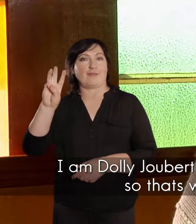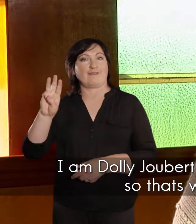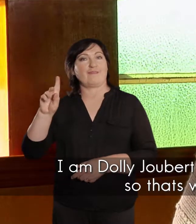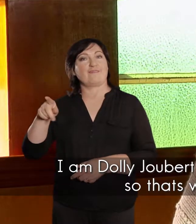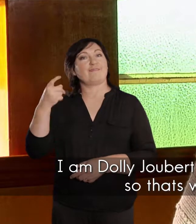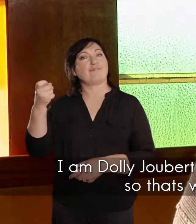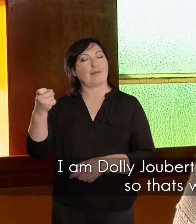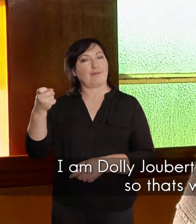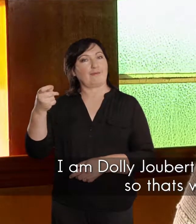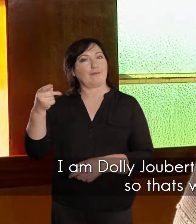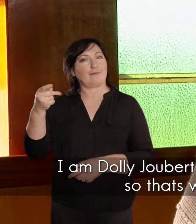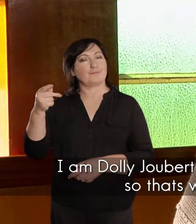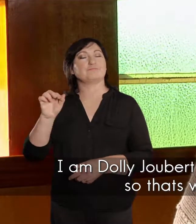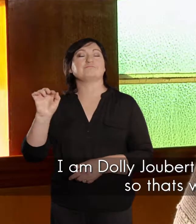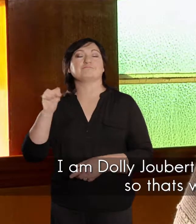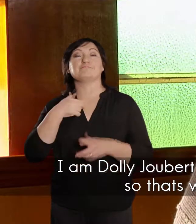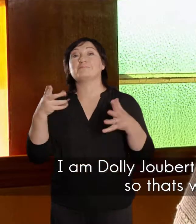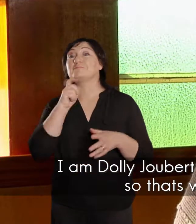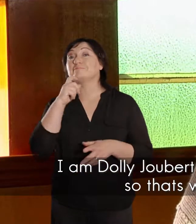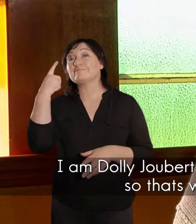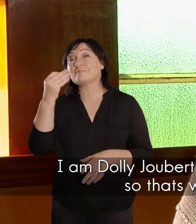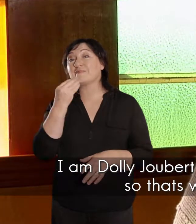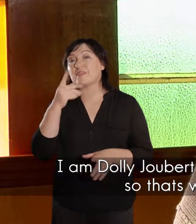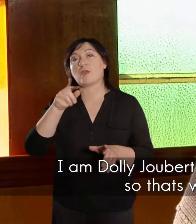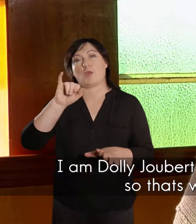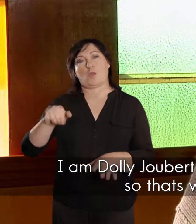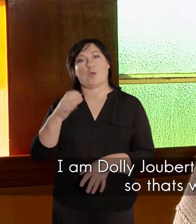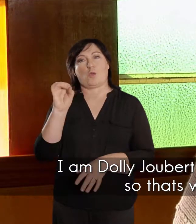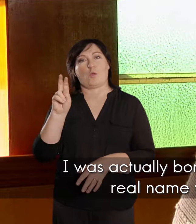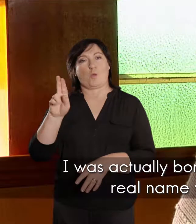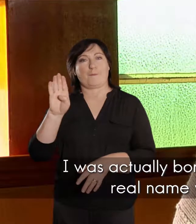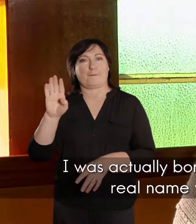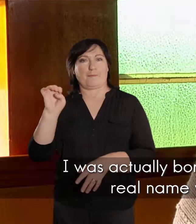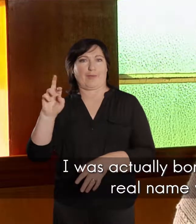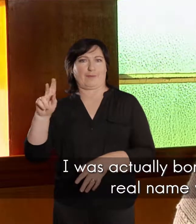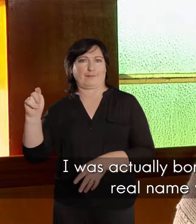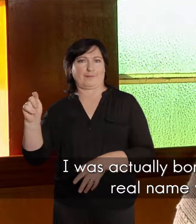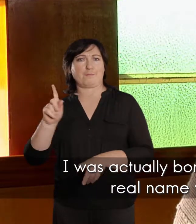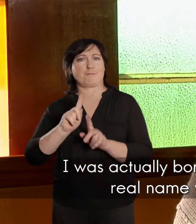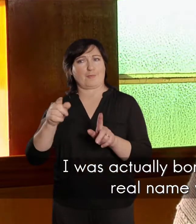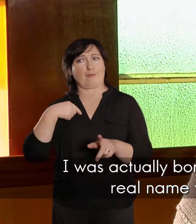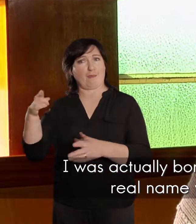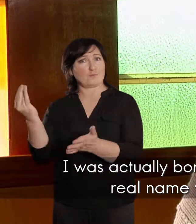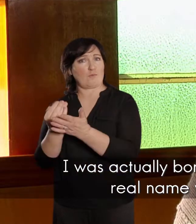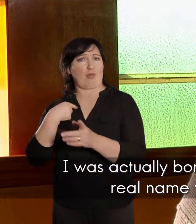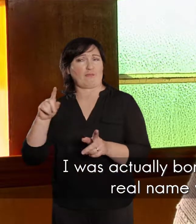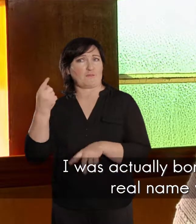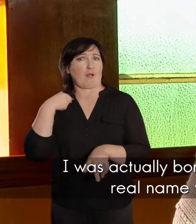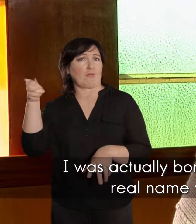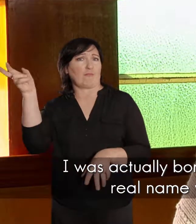meeste mense ken my as Joubeer, daarom noem ek myself Joubeer van Wyk, maar eindelijk is ek gebore Sarah Maria,